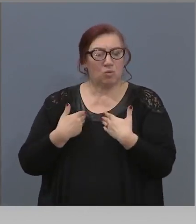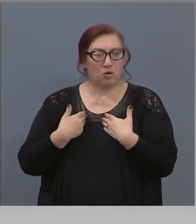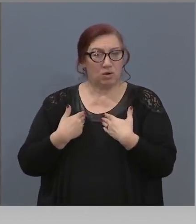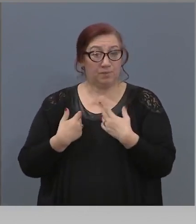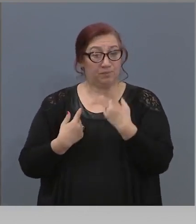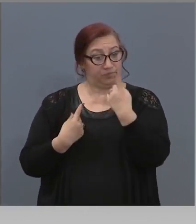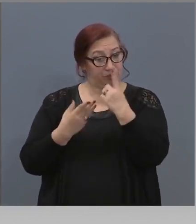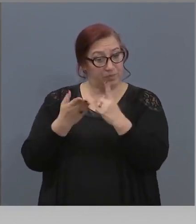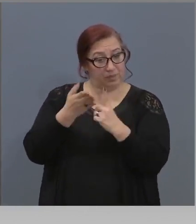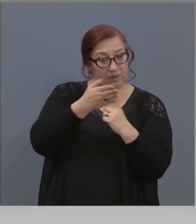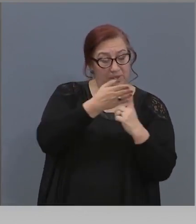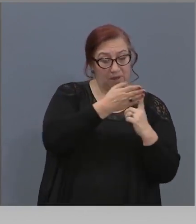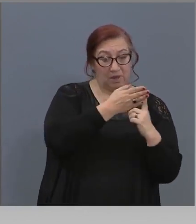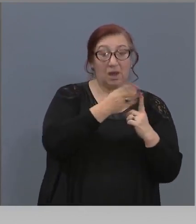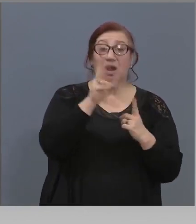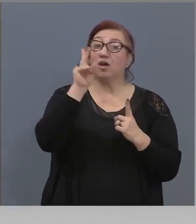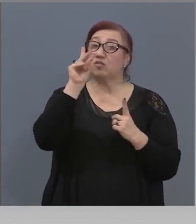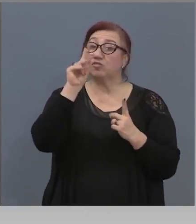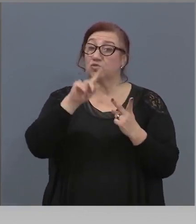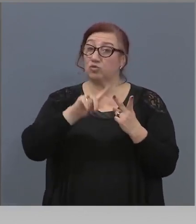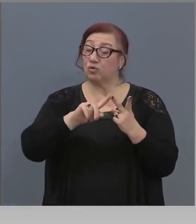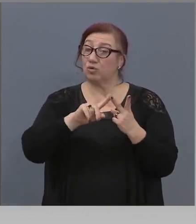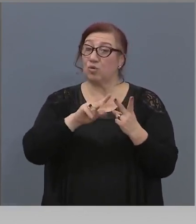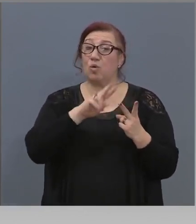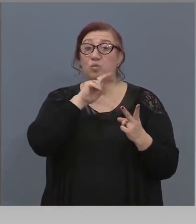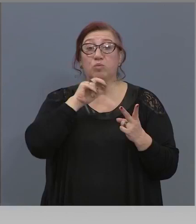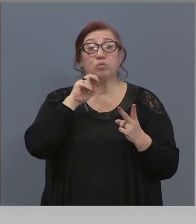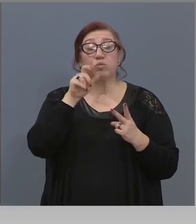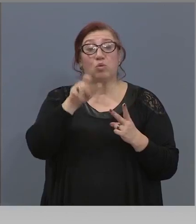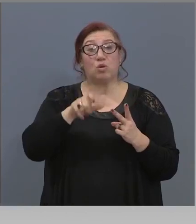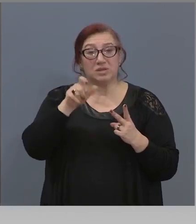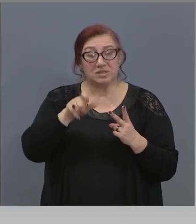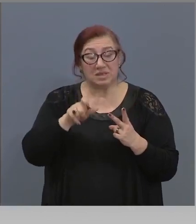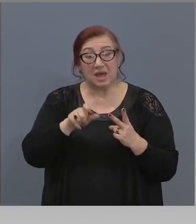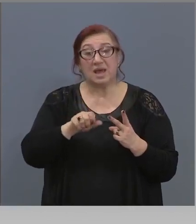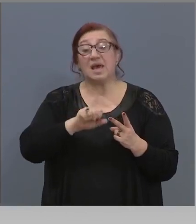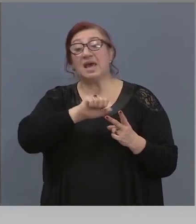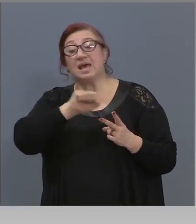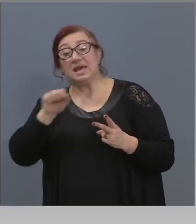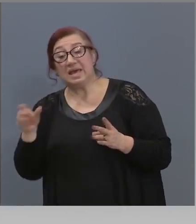втори път, полицайте и с и без с